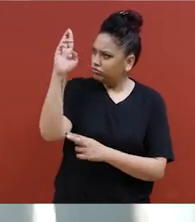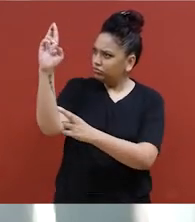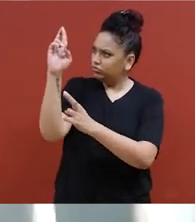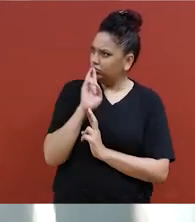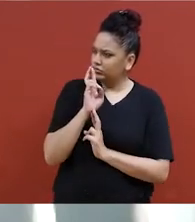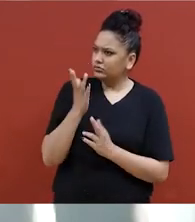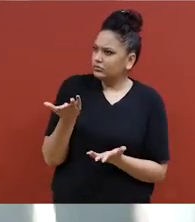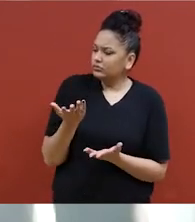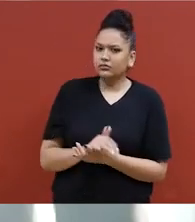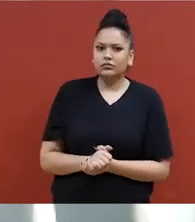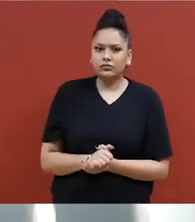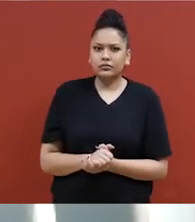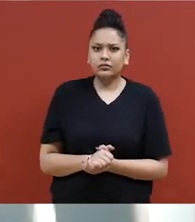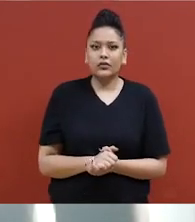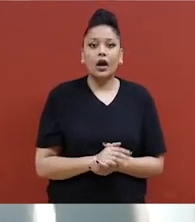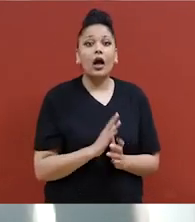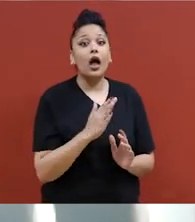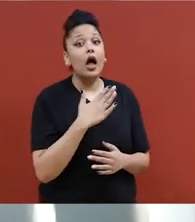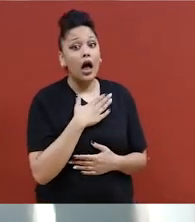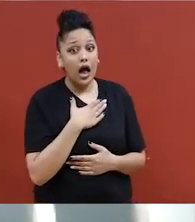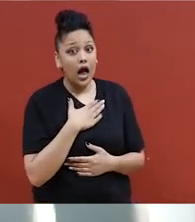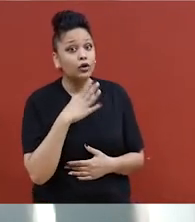pensé qu'à l'hôpital, ils comprendraient ça.